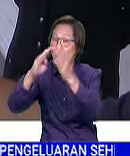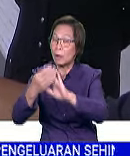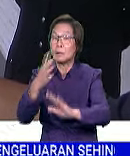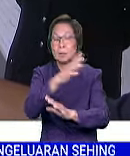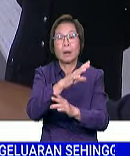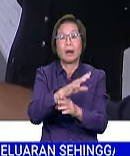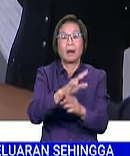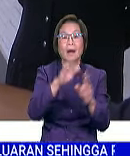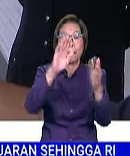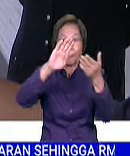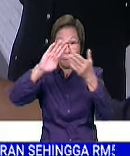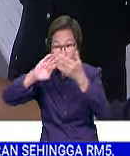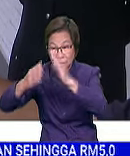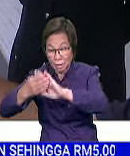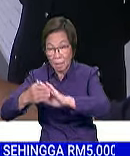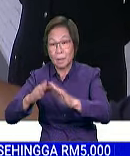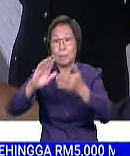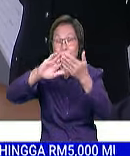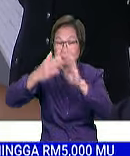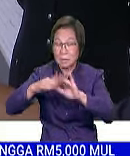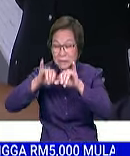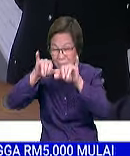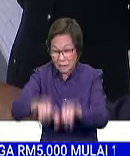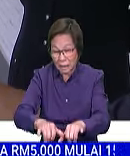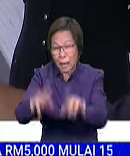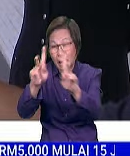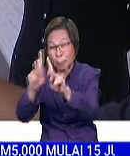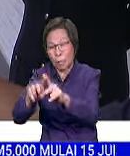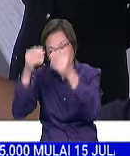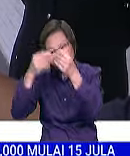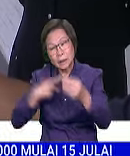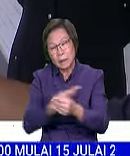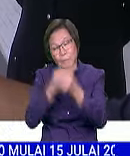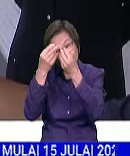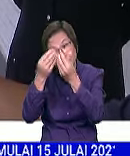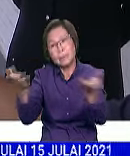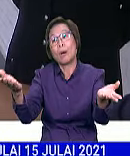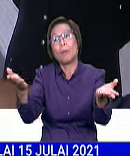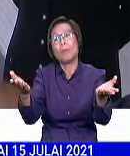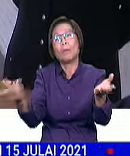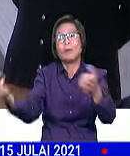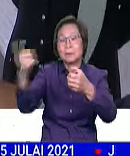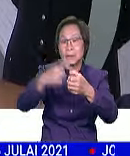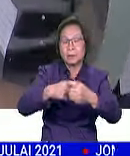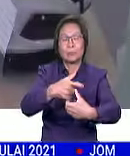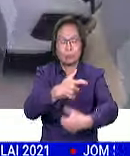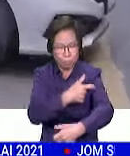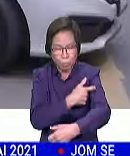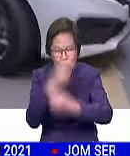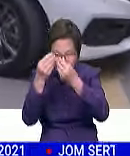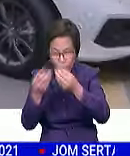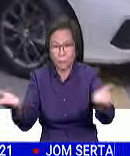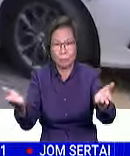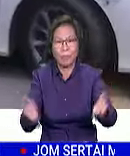duduk di perkampungan dan kita dapat menyampaikan maklumat kepada mereka tentang pengambilan vaksin.